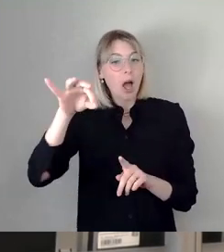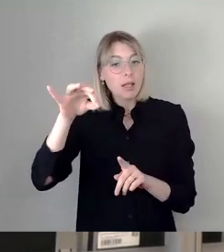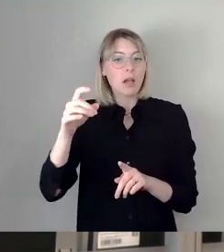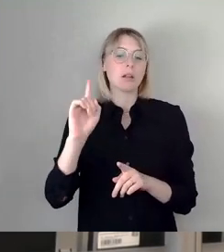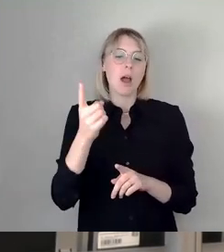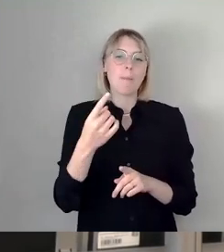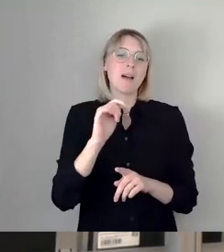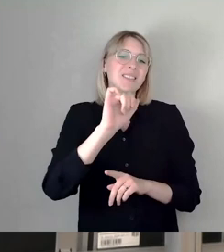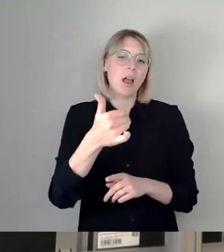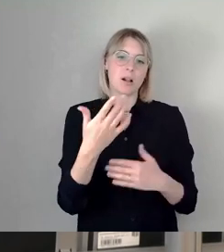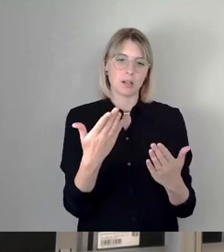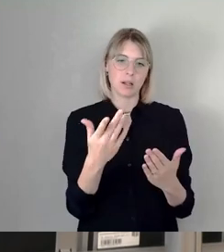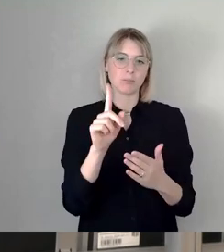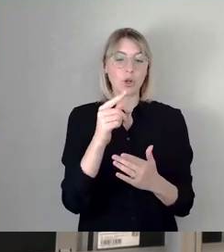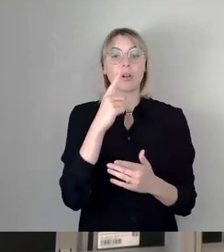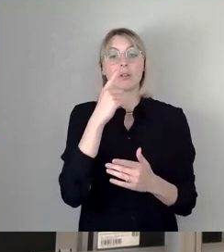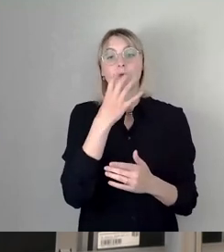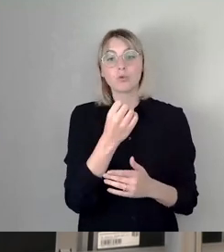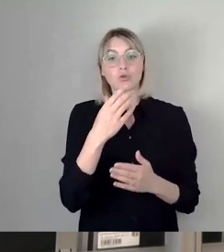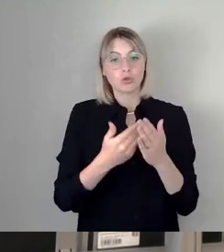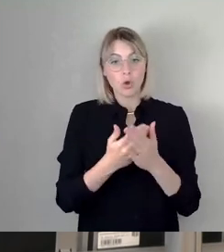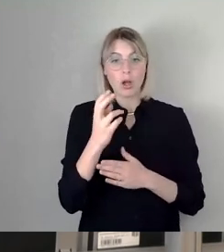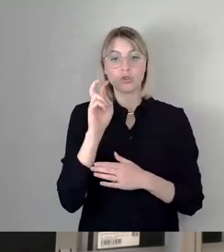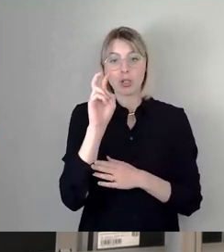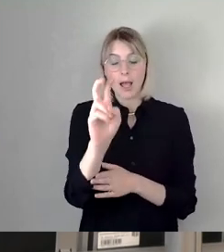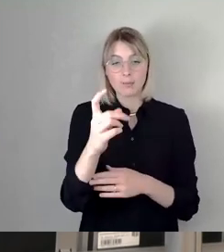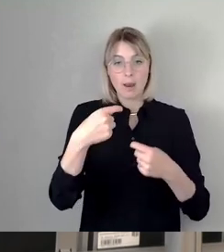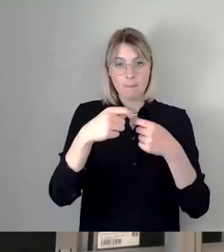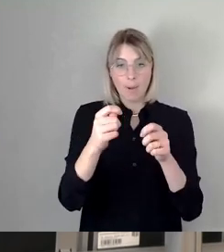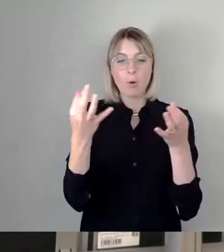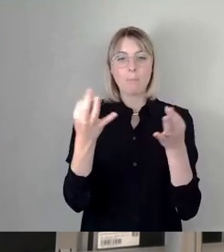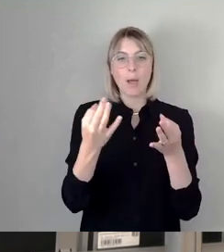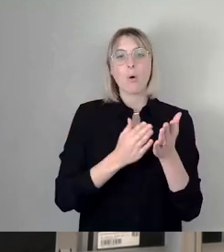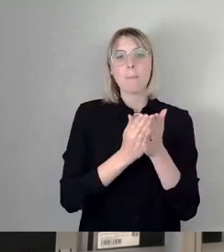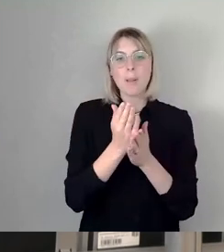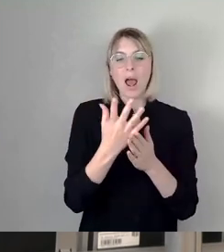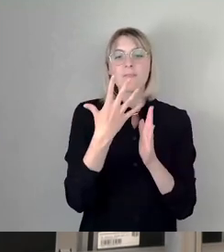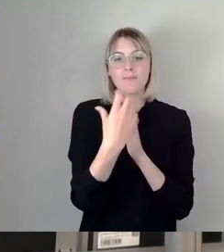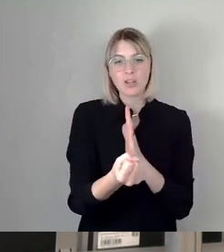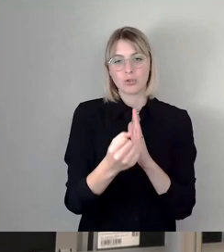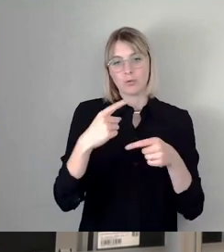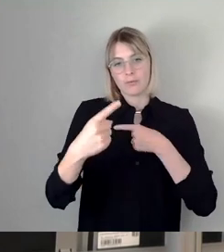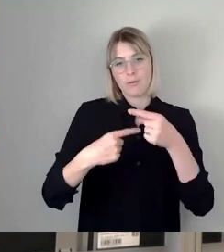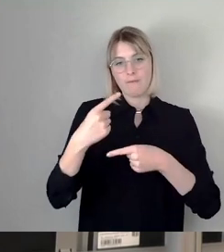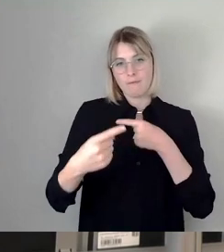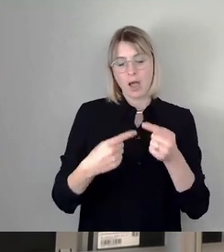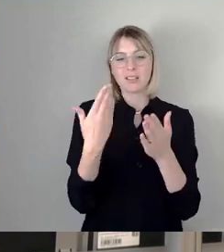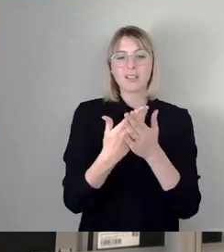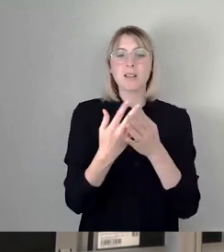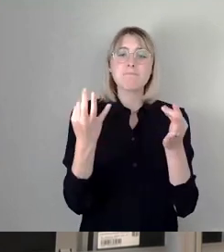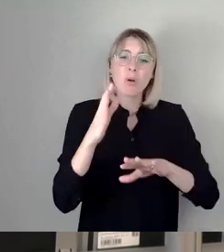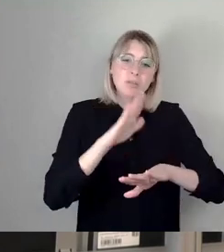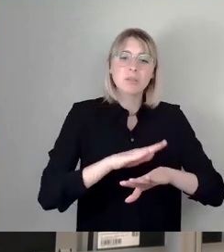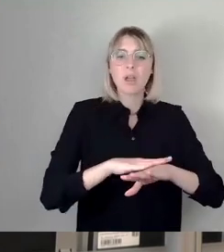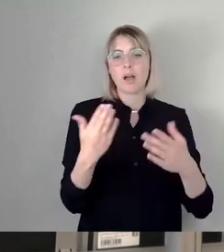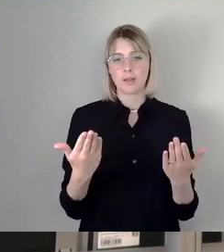Straßenbahnlinie bauen, brauchen wir natürlich ein Planfeststellungsverfahren und das bedeutet Zeit und wenn wir jetzt